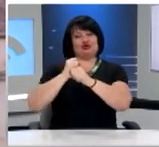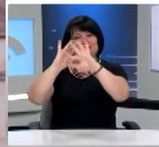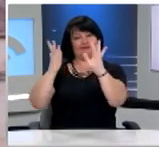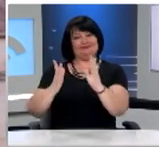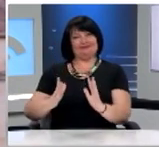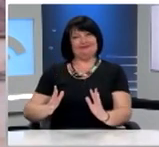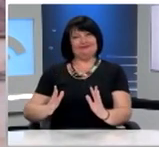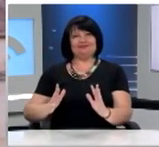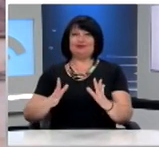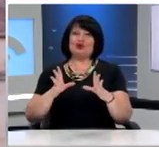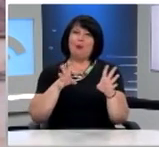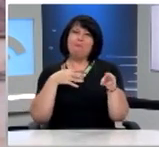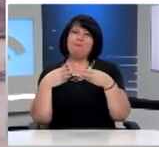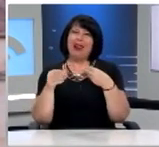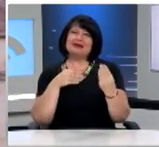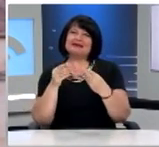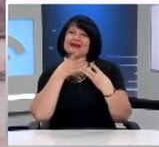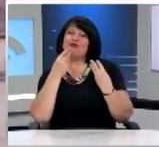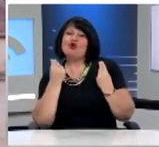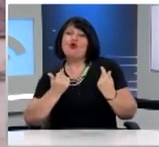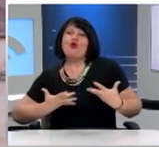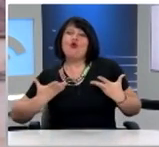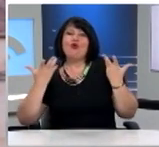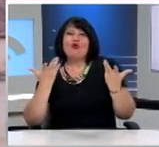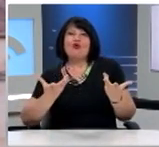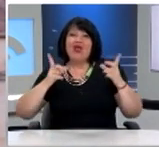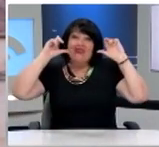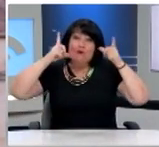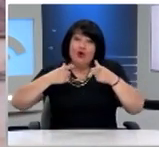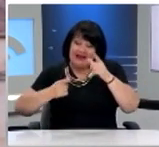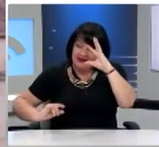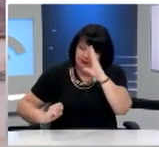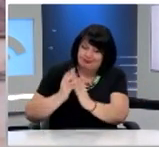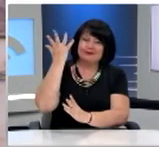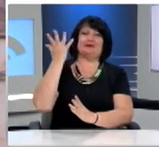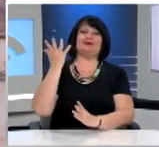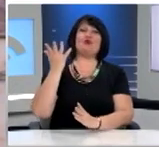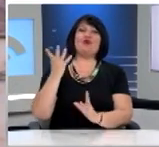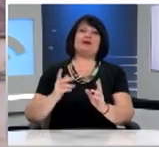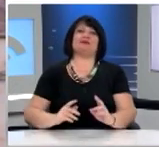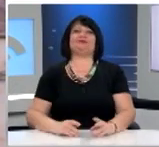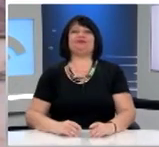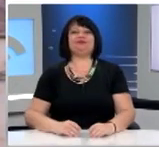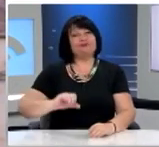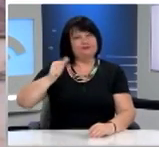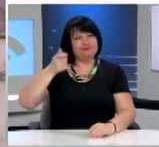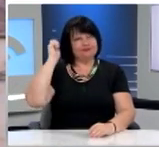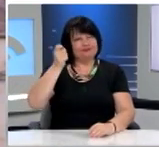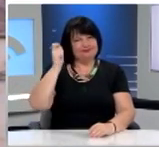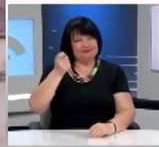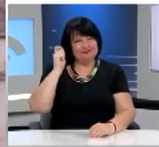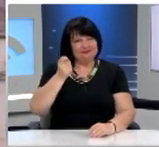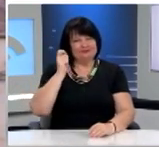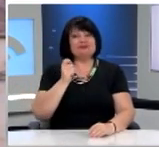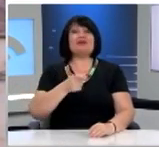η νεογέννητη Αθηναϊκή Δημοκρατία Του πρώτου πολιτεύματος Που δίνει δικαίωμα εισηγορίας